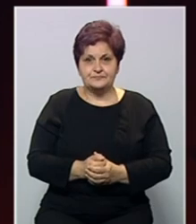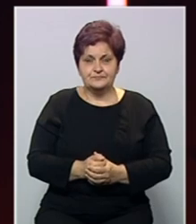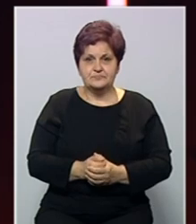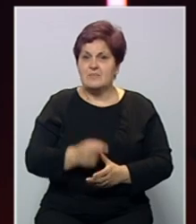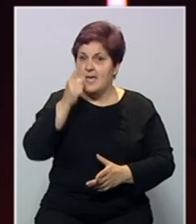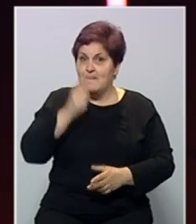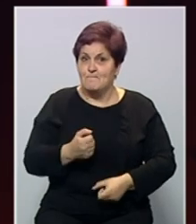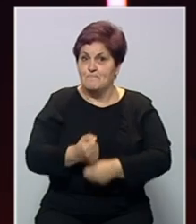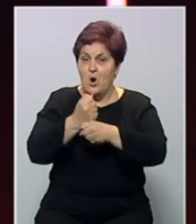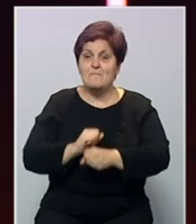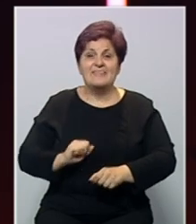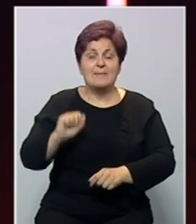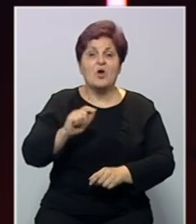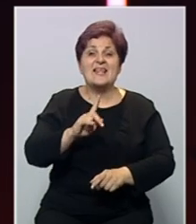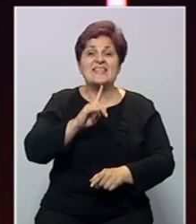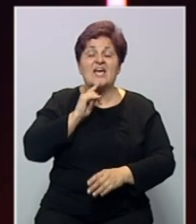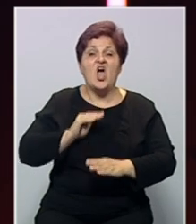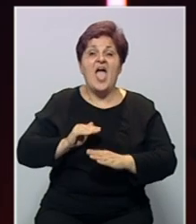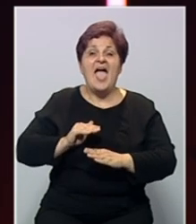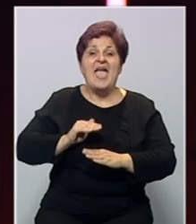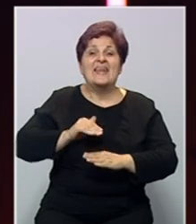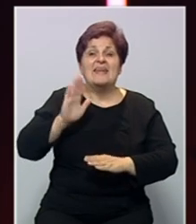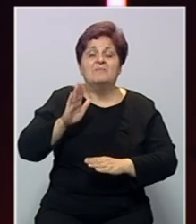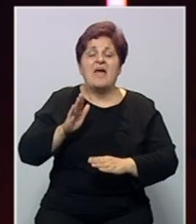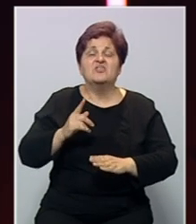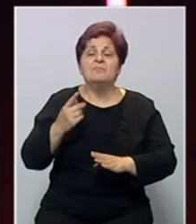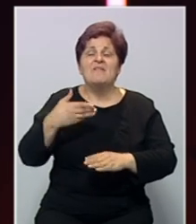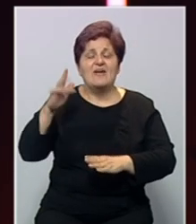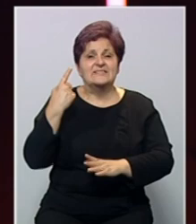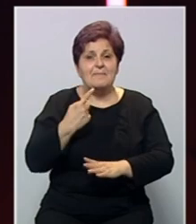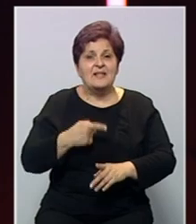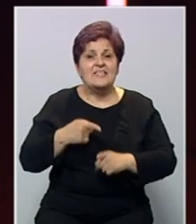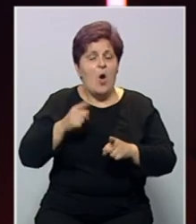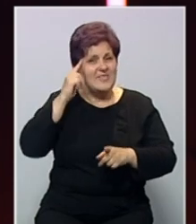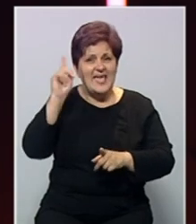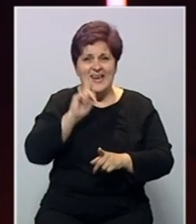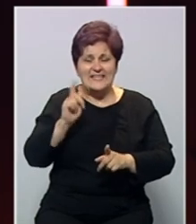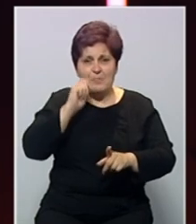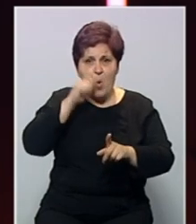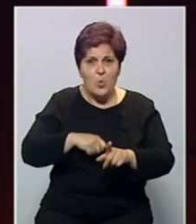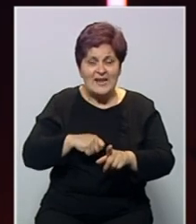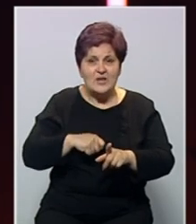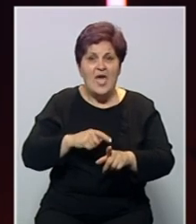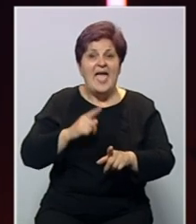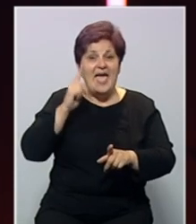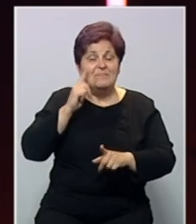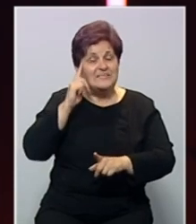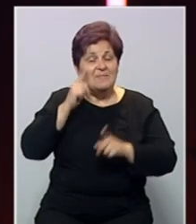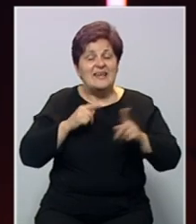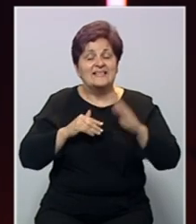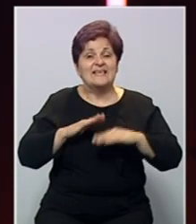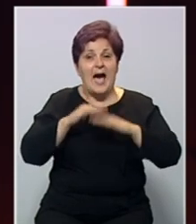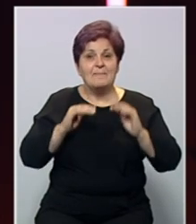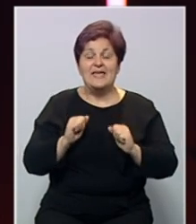Moramo podržati demokratije koje su najviše izložene vanjskim prijetnjama. Ja ovdje ne mislim samo na Ukrajinu, nego također na Zapadni Balkan.